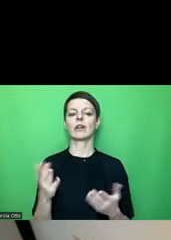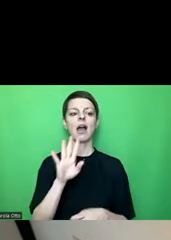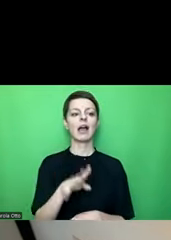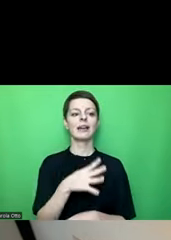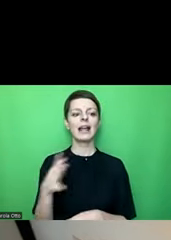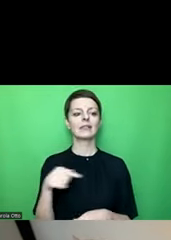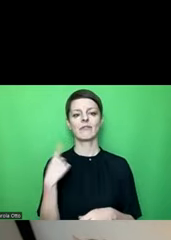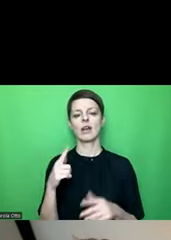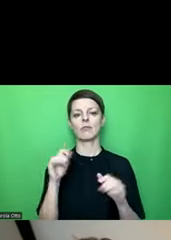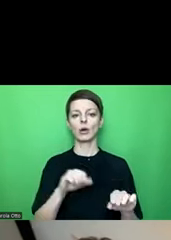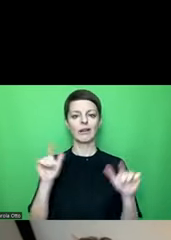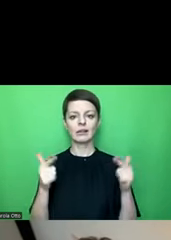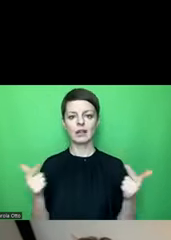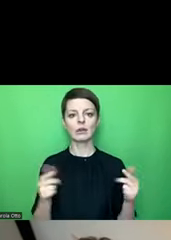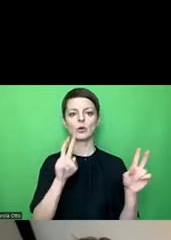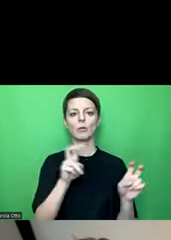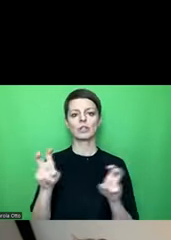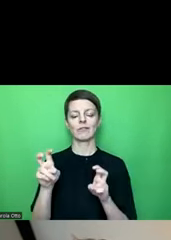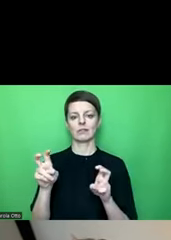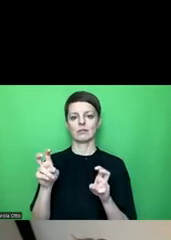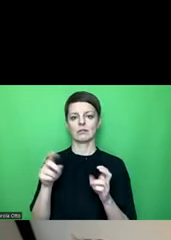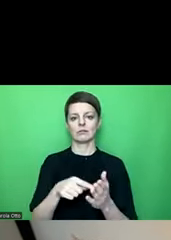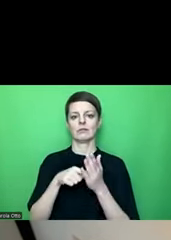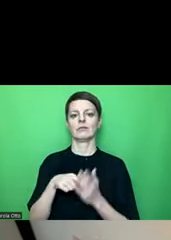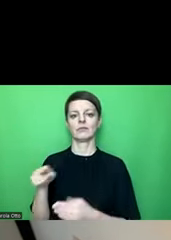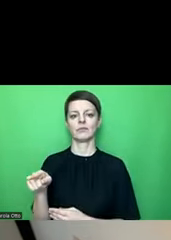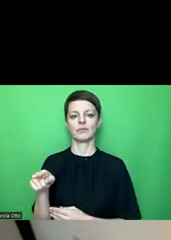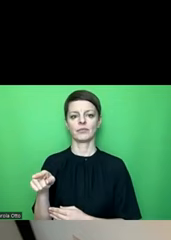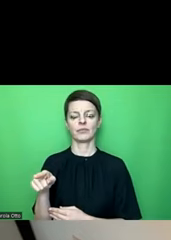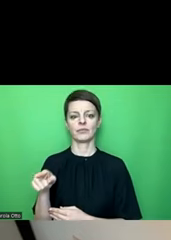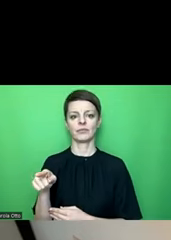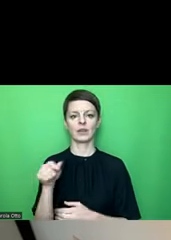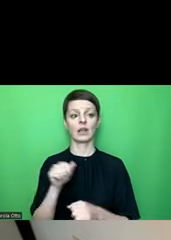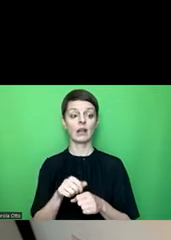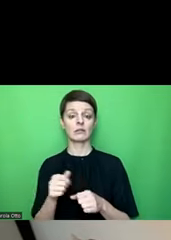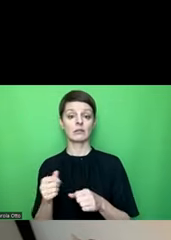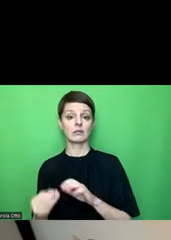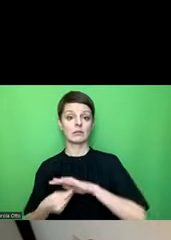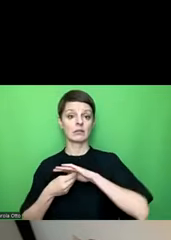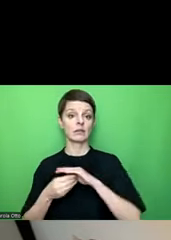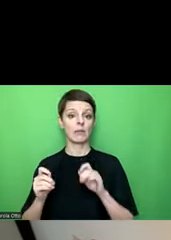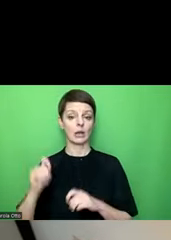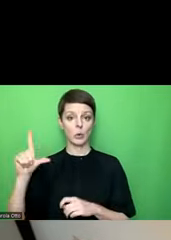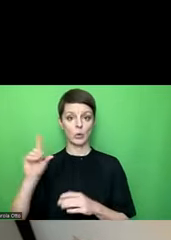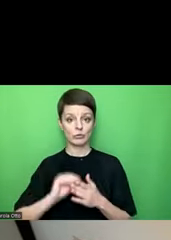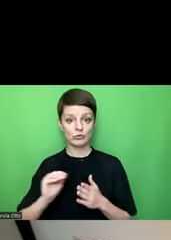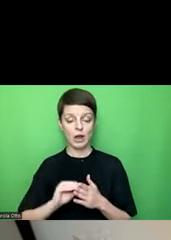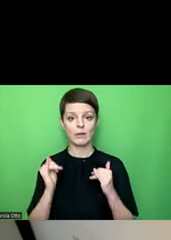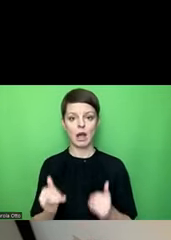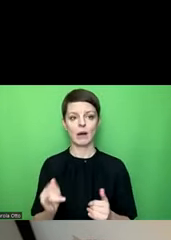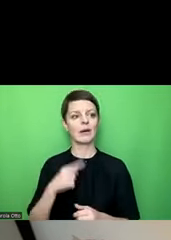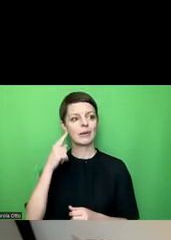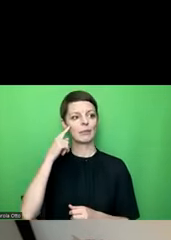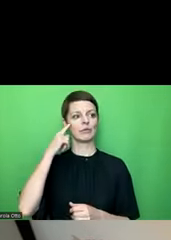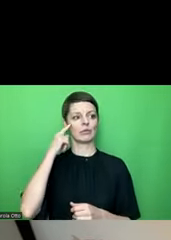Möglichkeit, Überschriften auszuzeichnen. Wir können uns helfen mit Größerschreiben und so, müssen uns aber bewusst sein, das ist alles